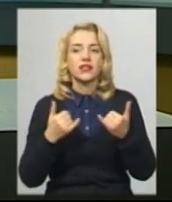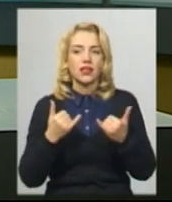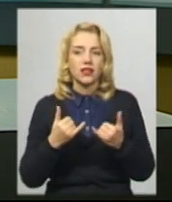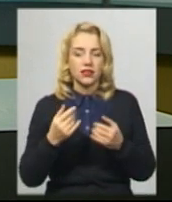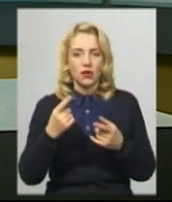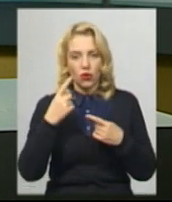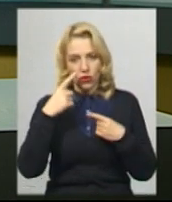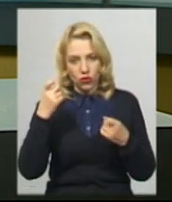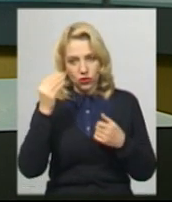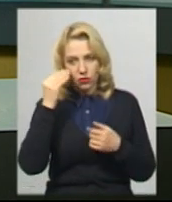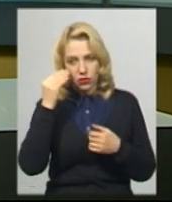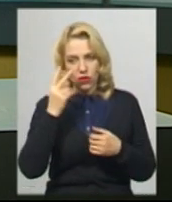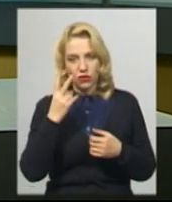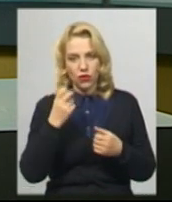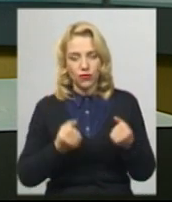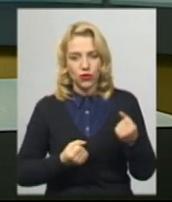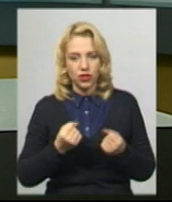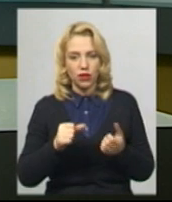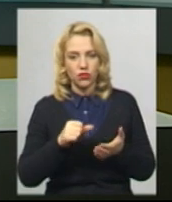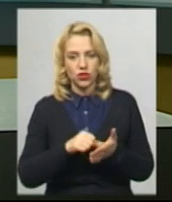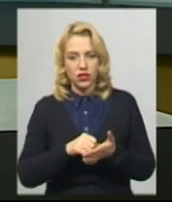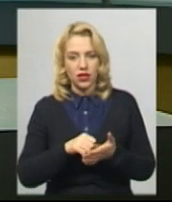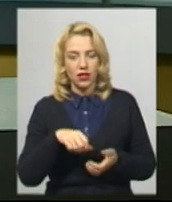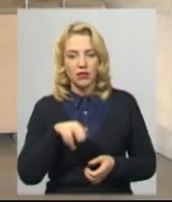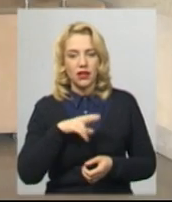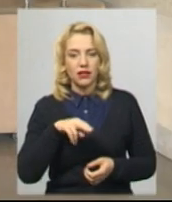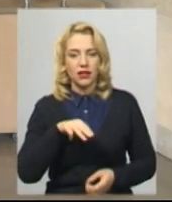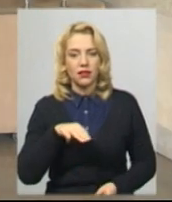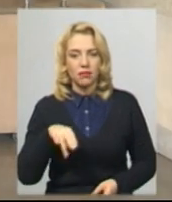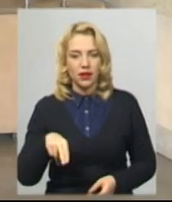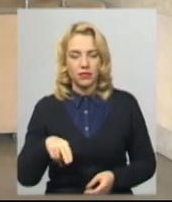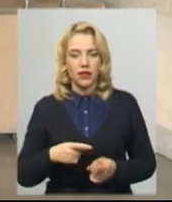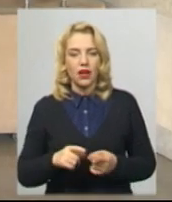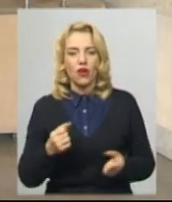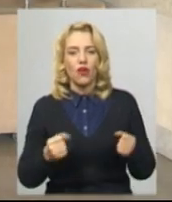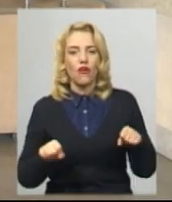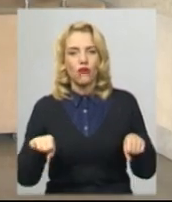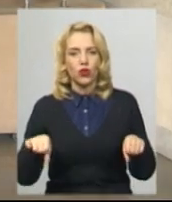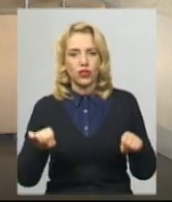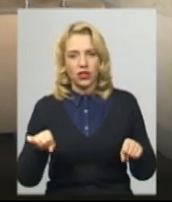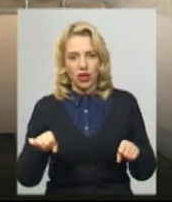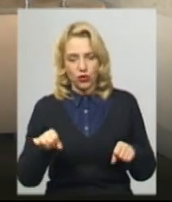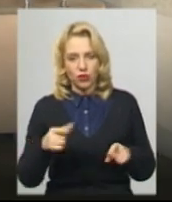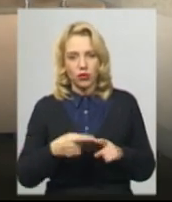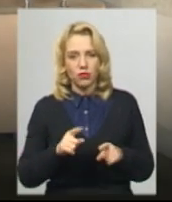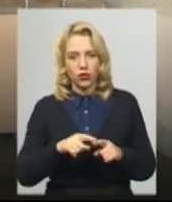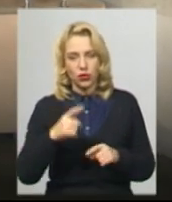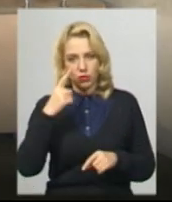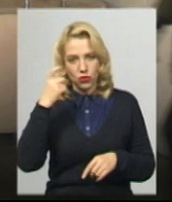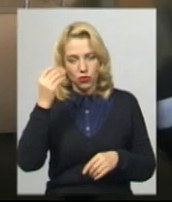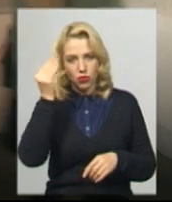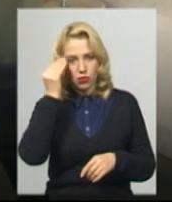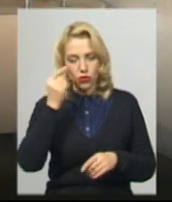оголошено двом водіям, учасникам ДТП. Водієві мотоцикла було оголошено про підозру у той же день.